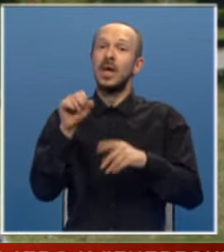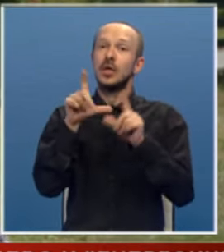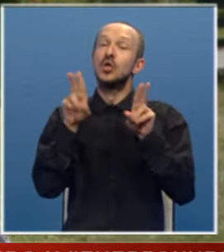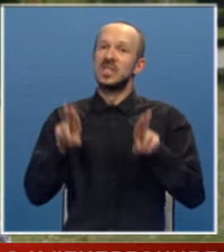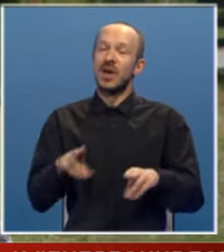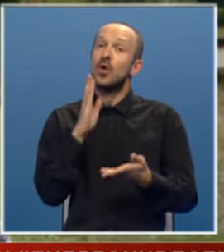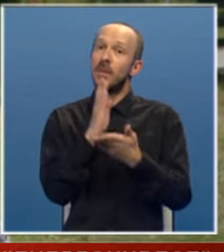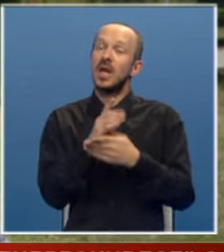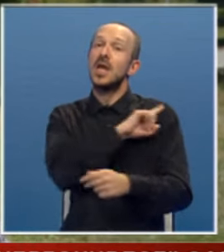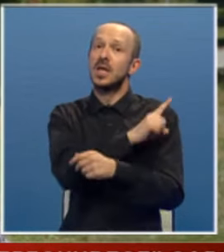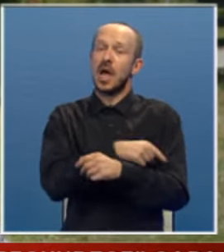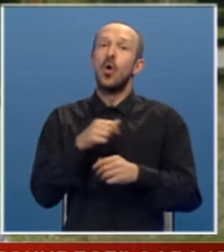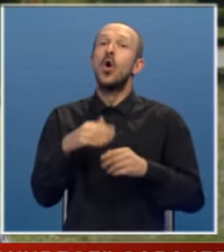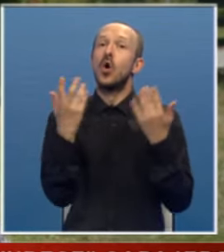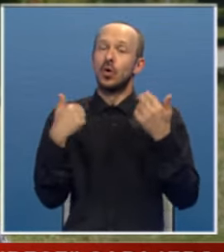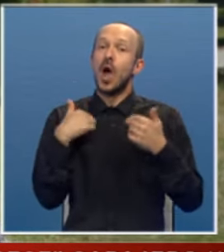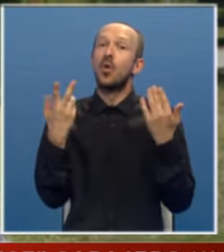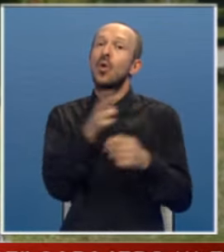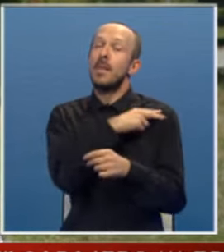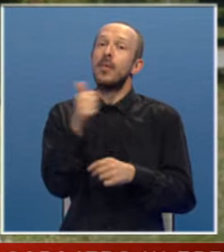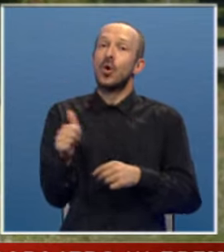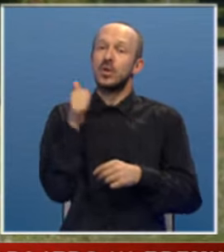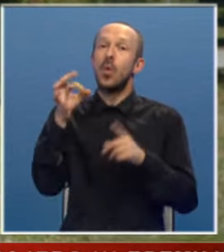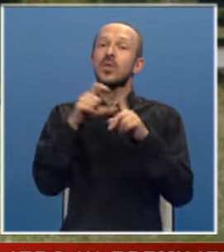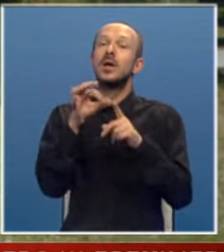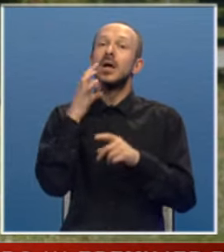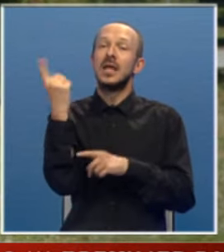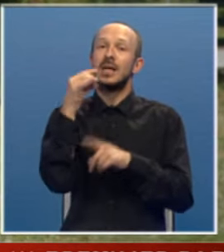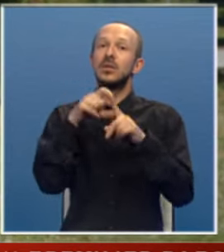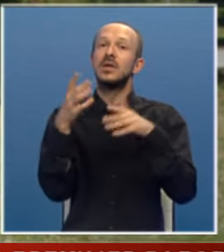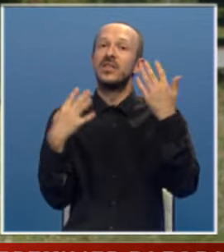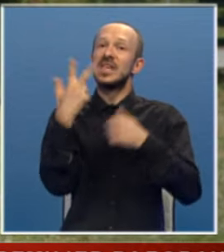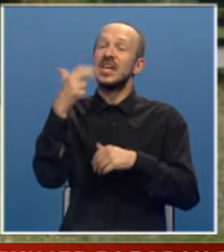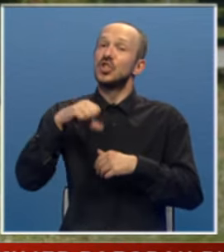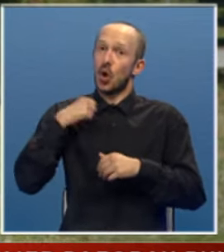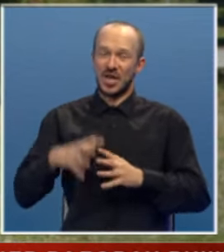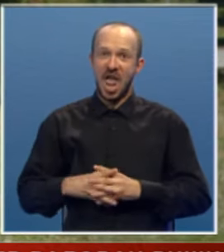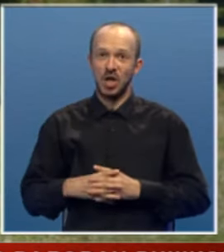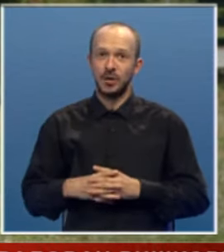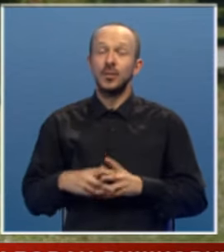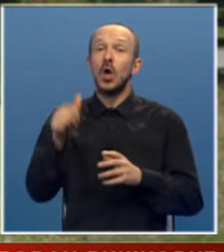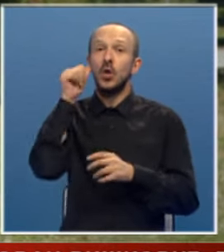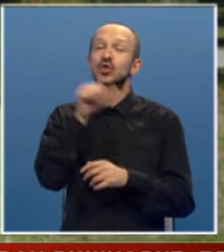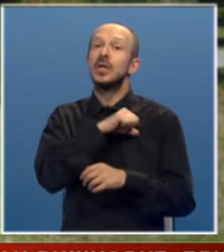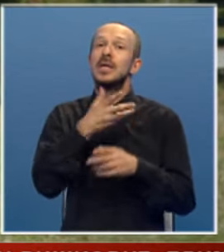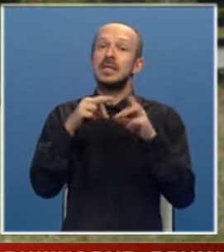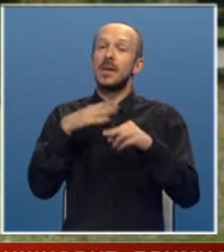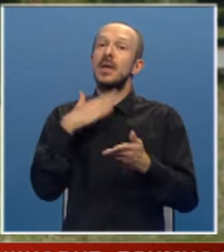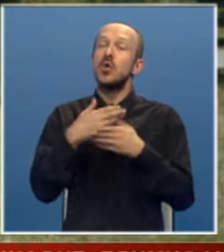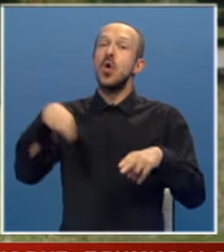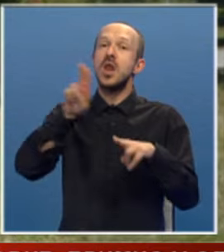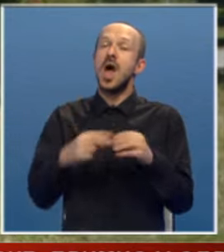stvarno bili ja, evo koliko imam godine i od kad letim od 93. godine, juče je za mene bio